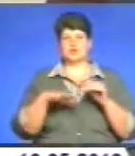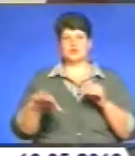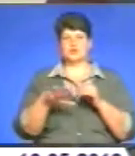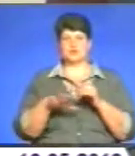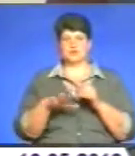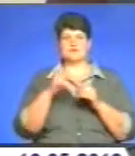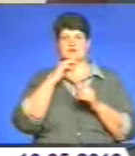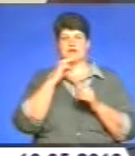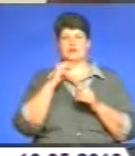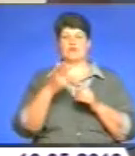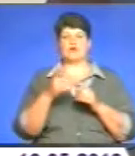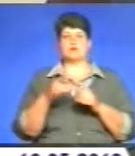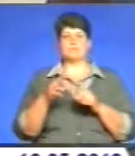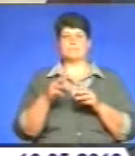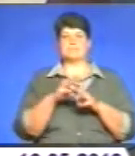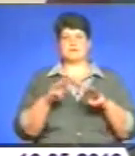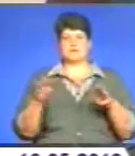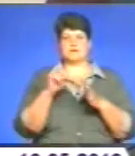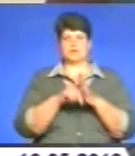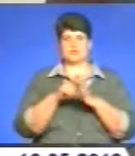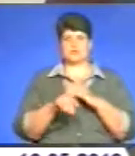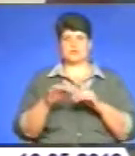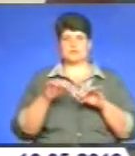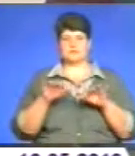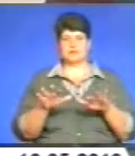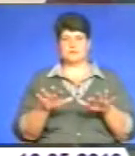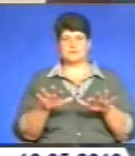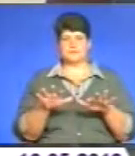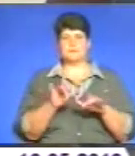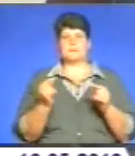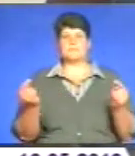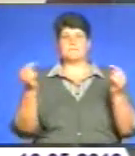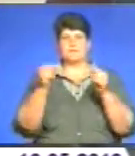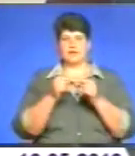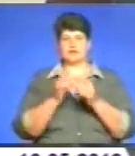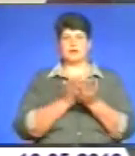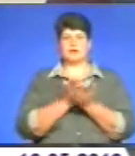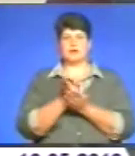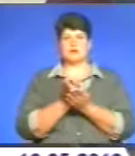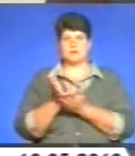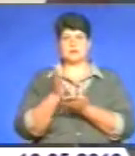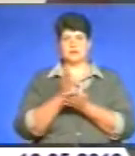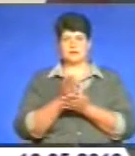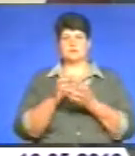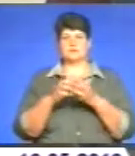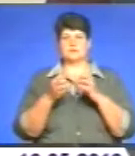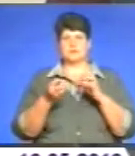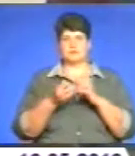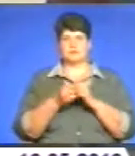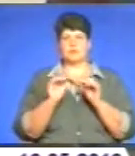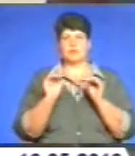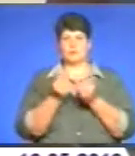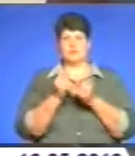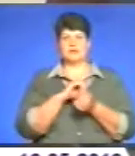звертаю на це увагу міністра внутрішніх справ Захарченка, і сконцентрувати на напрямках, де є загрозі, мобільні сили і